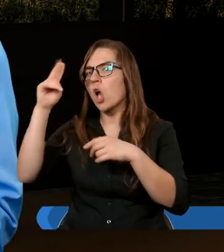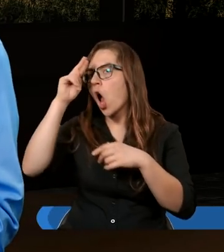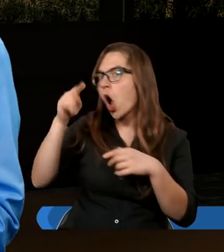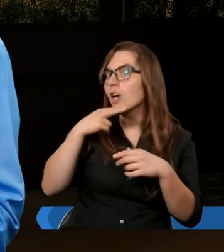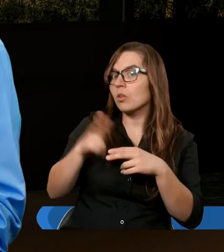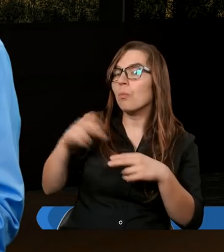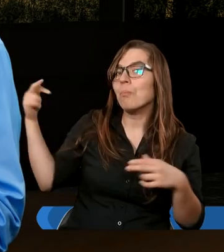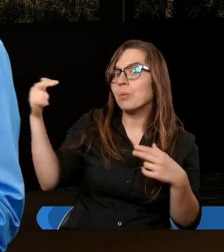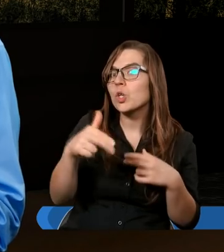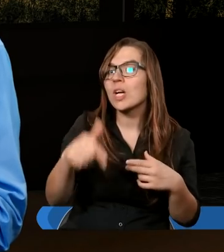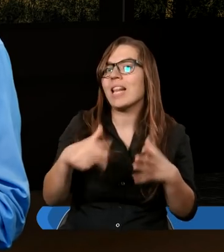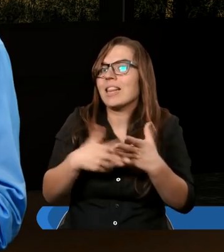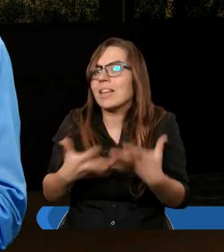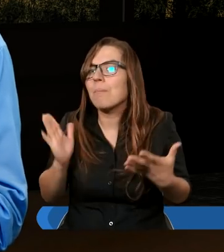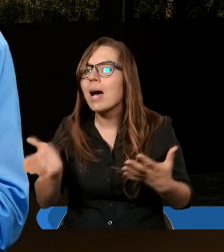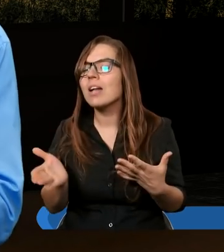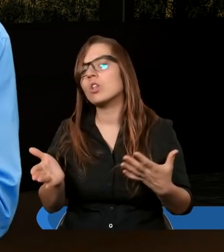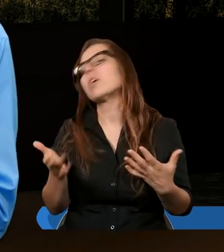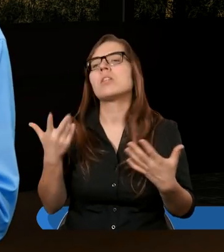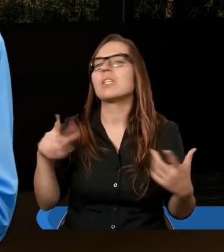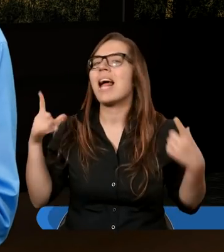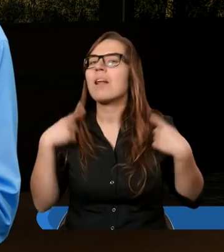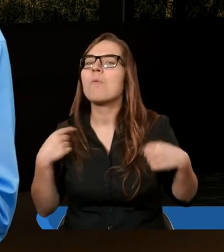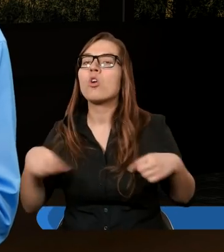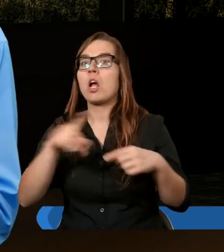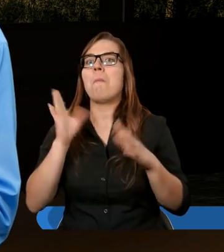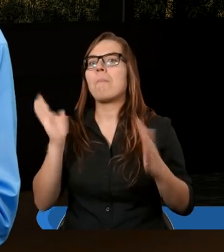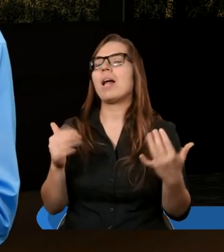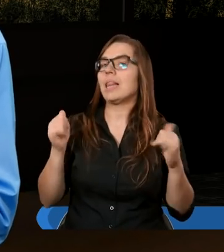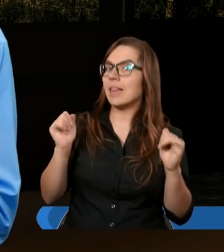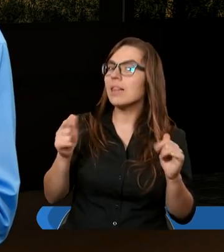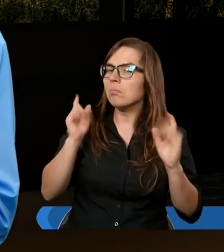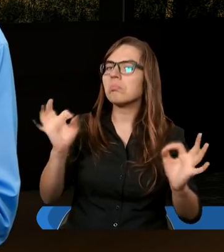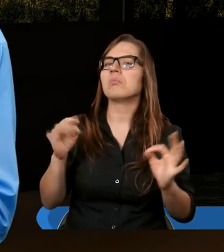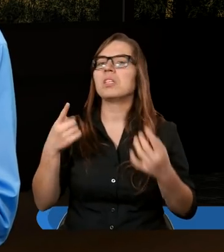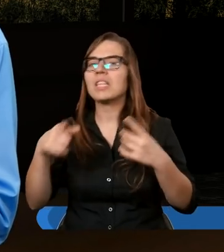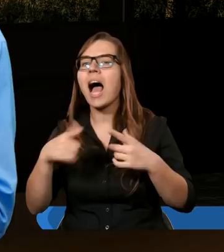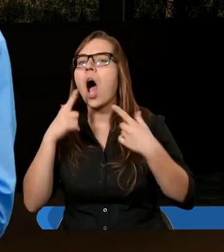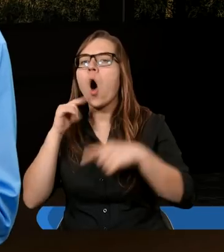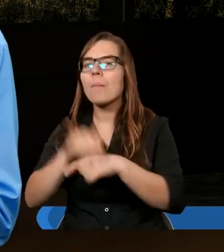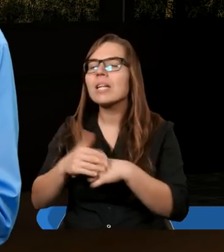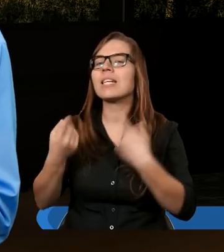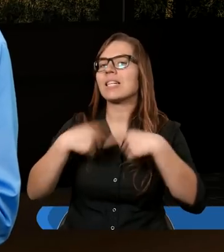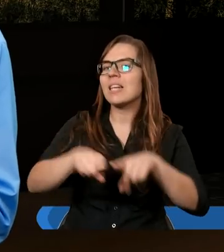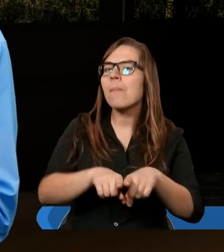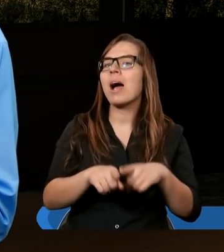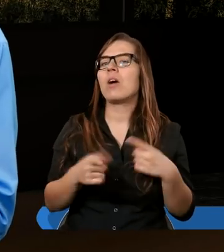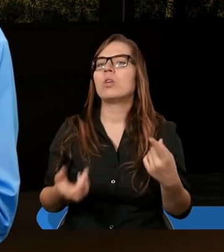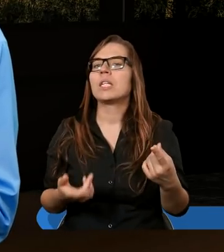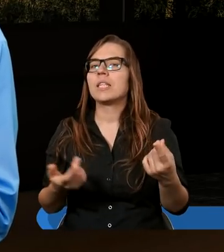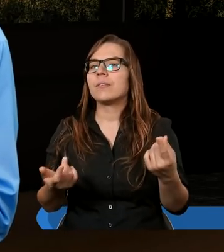o której słyszeliście ode mnie. I oni spodziewali się, że to nastąpi, że ta obietnica Ducha Świętego, tego pocieszyciela